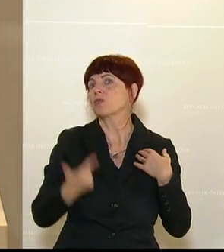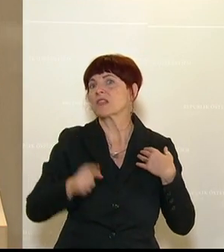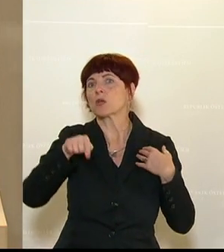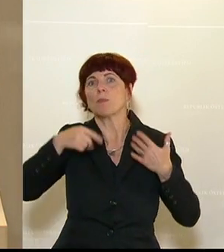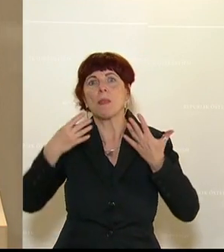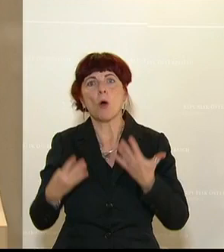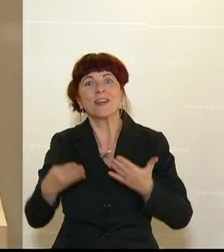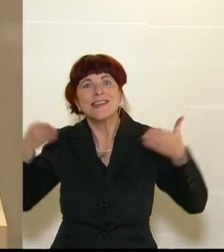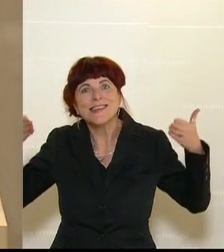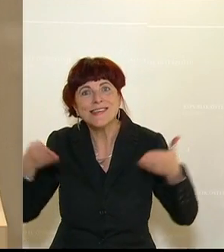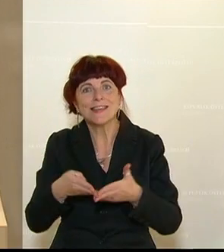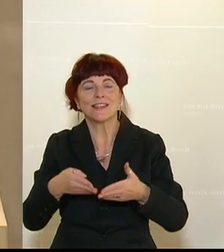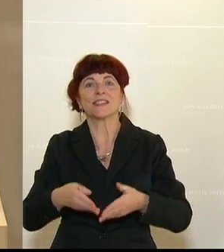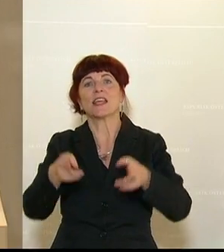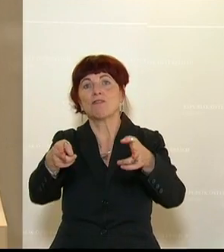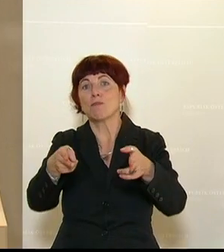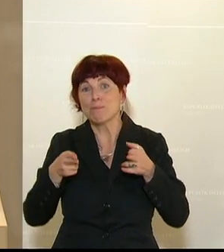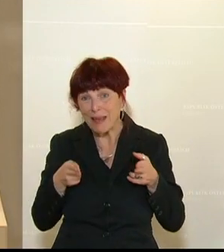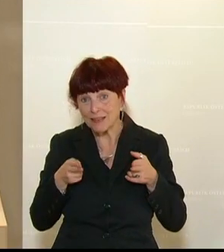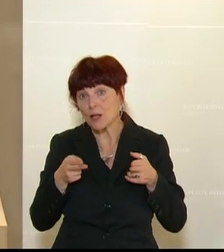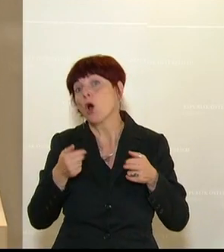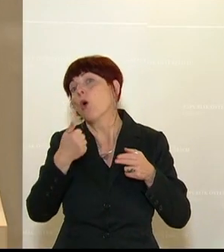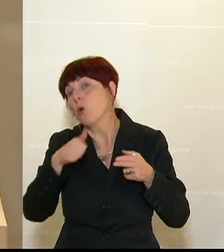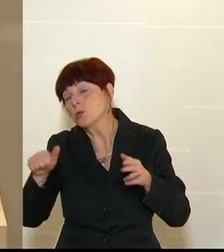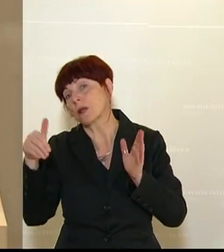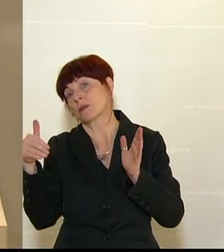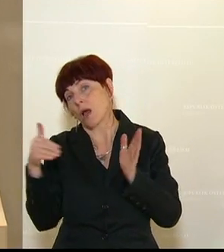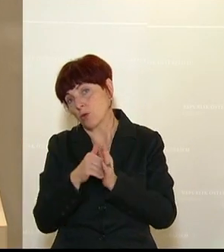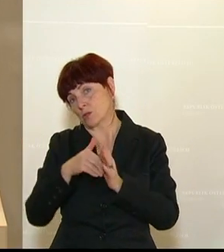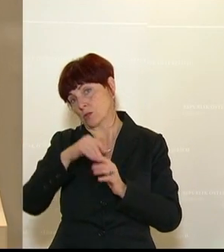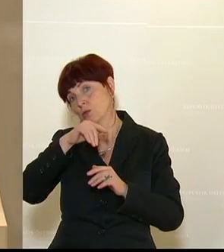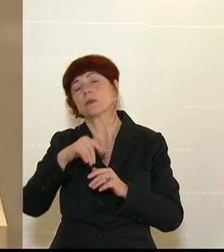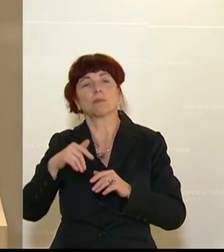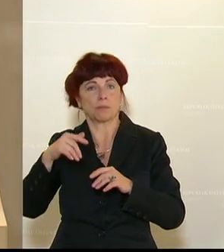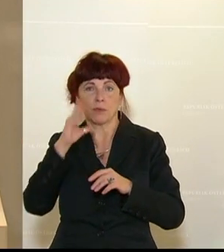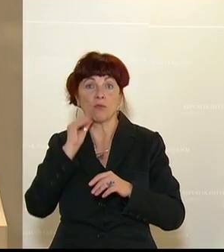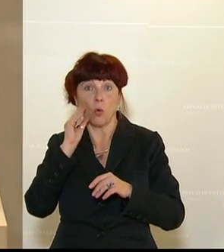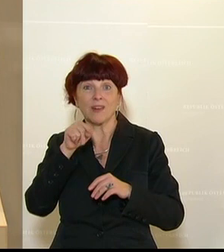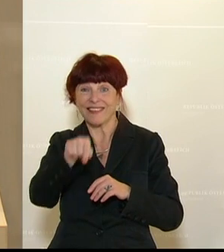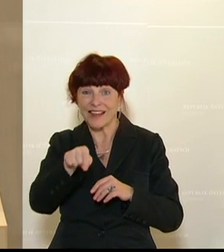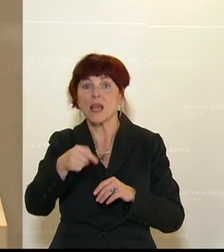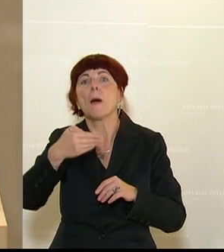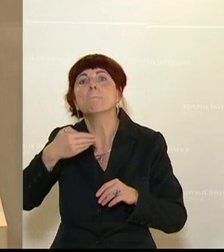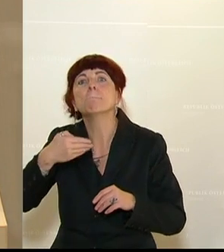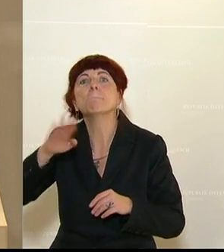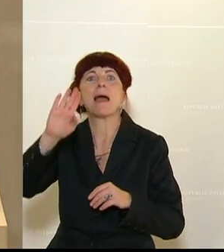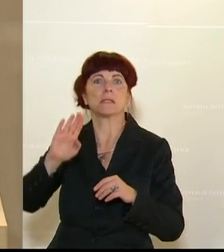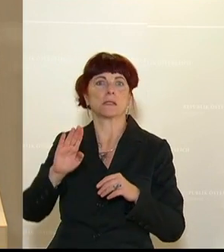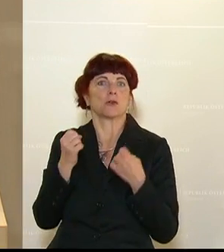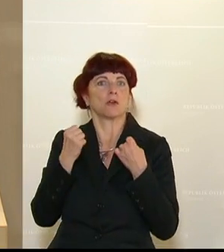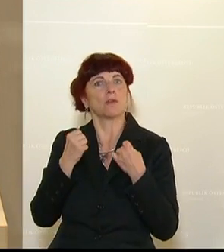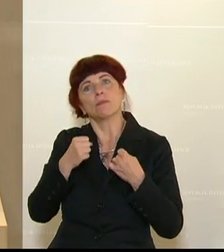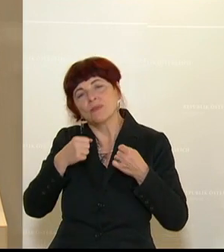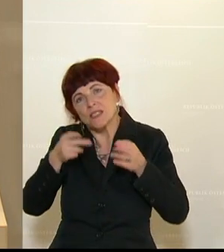.000 Einwohner haben wir die höchste oder eine der höchsten Versorgungsdichten weltweit. Wir müssen weiter daran